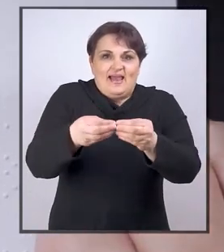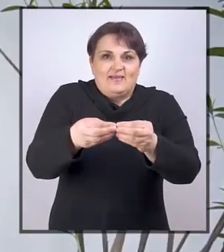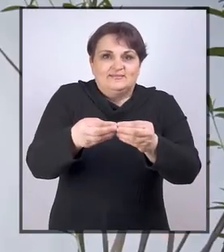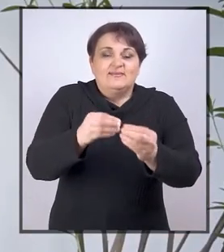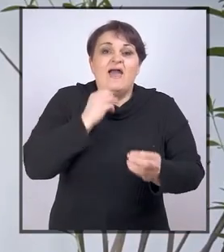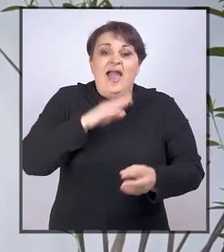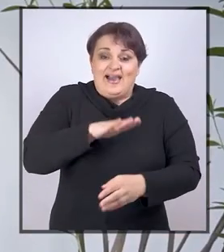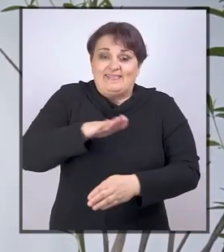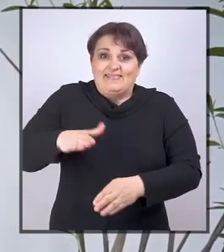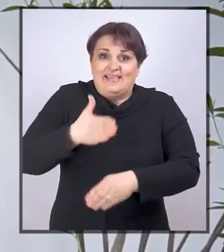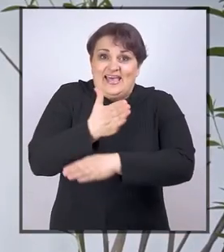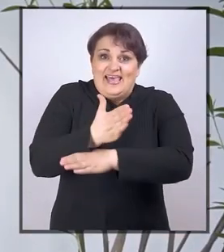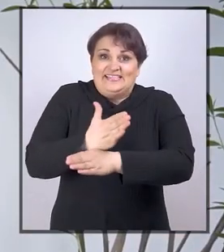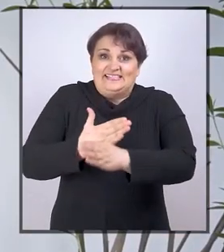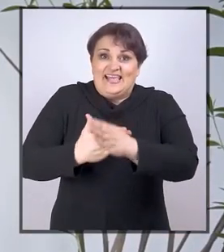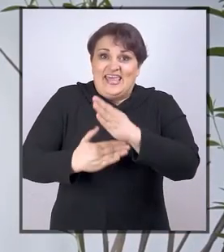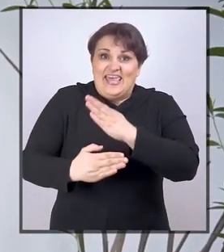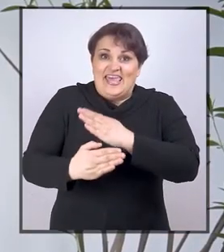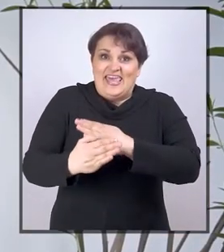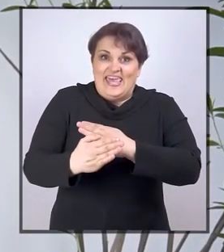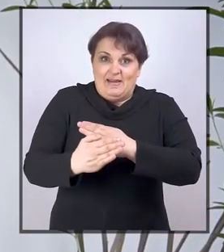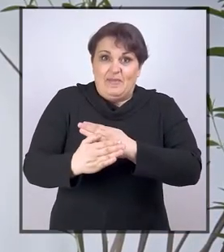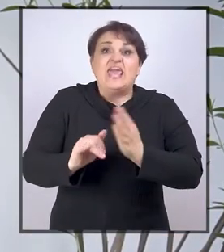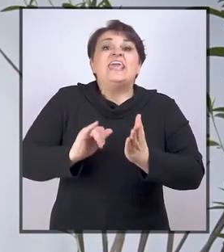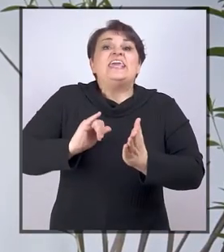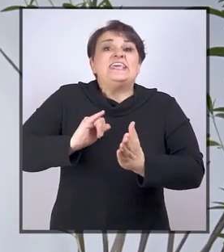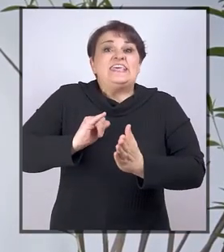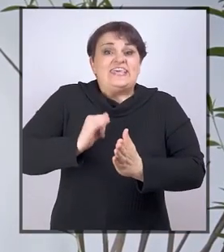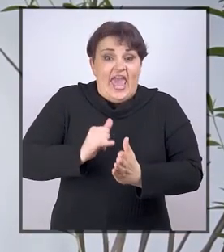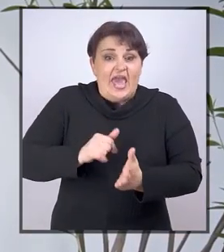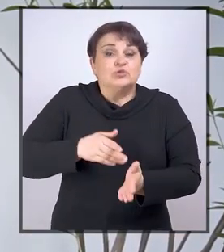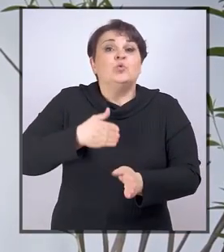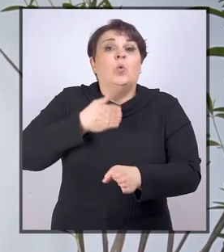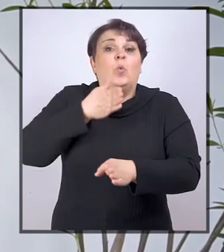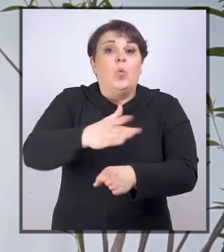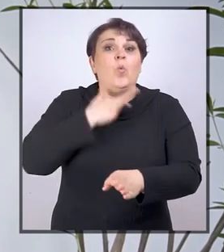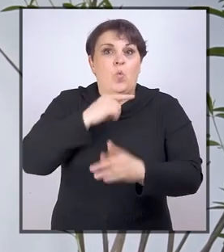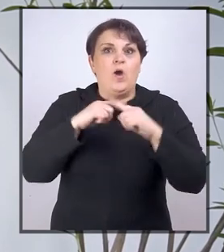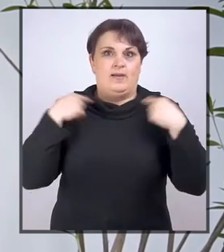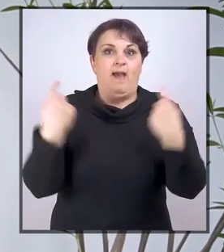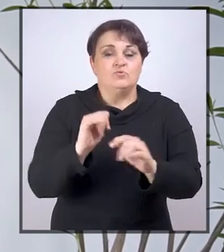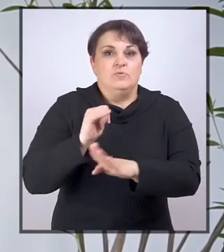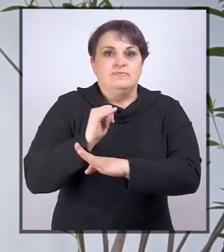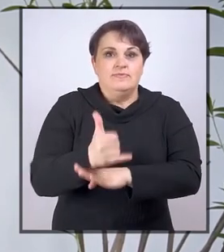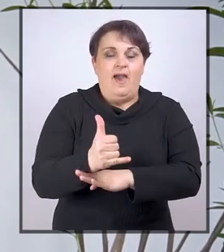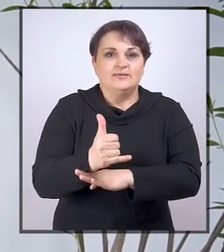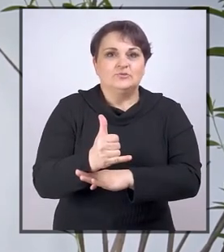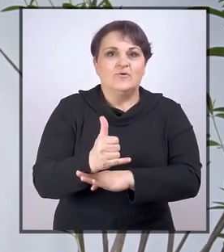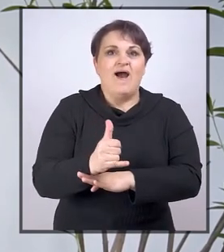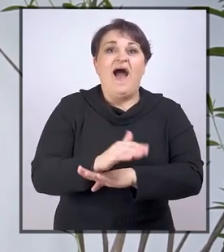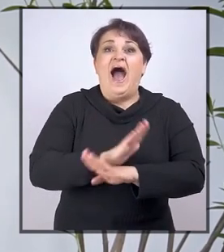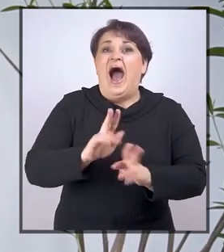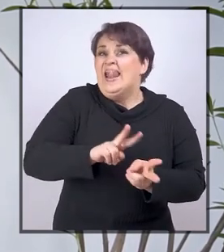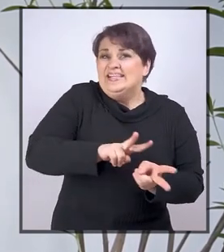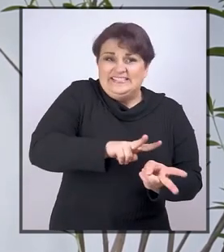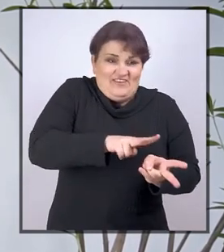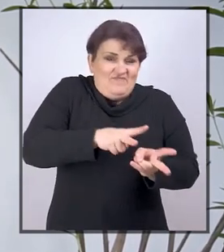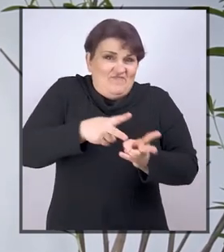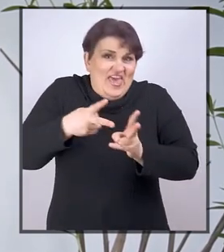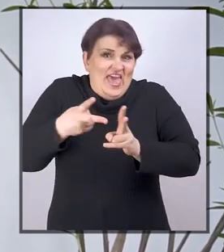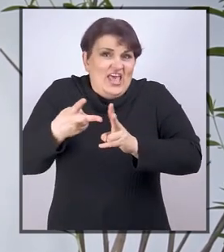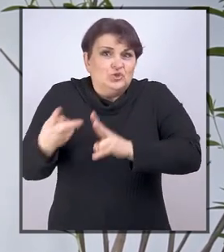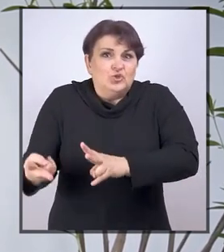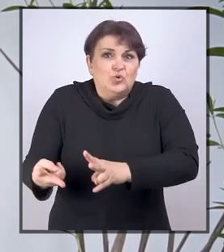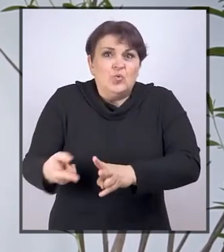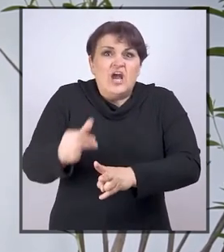kad djeca sa invaliditetom fizički prisustuju u učionici, ali sve